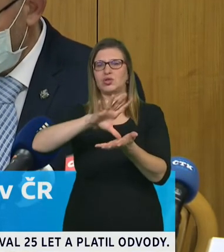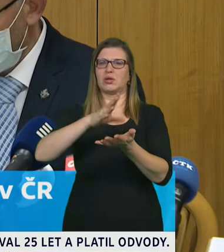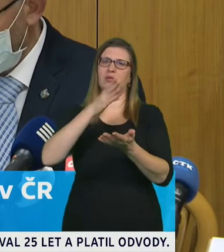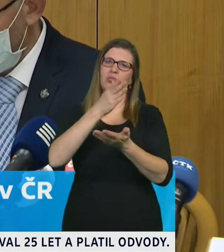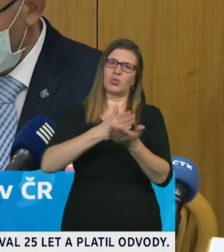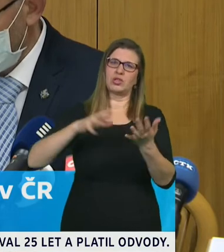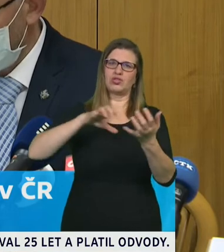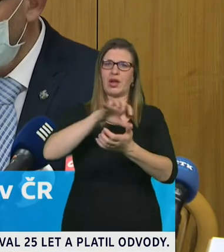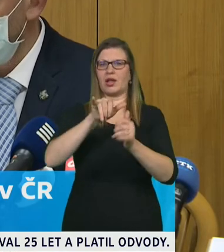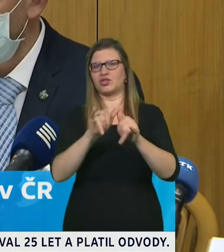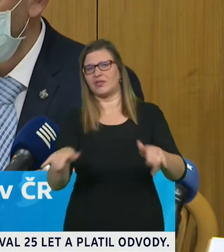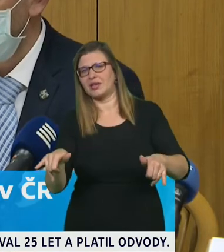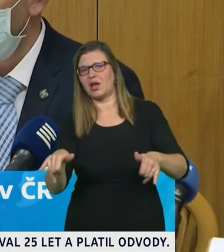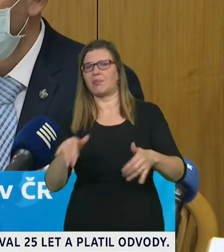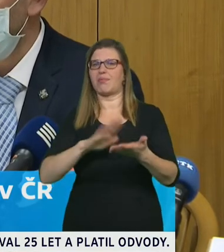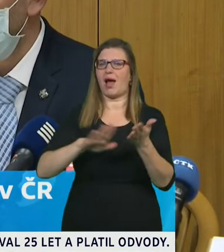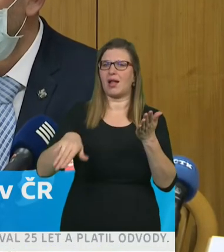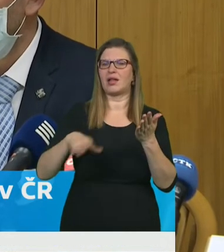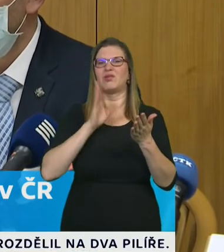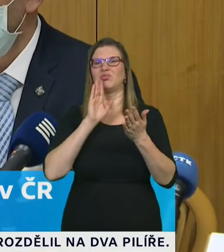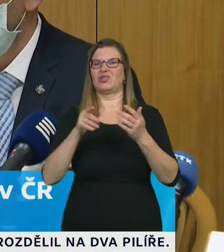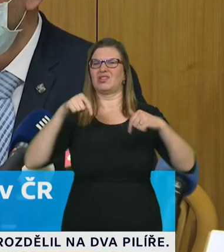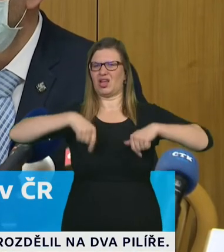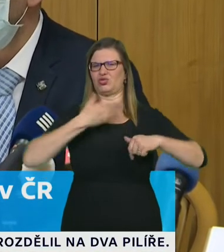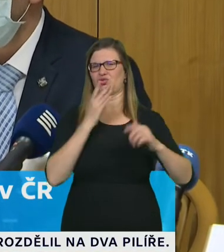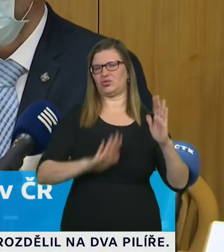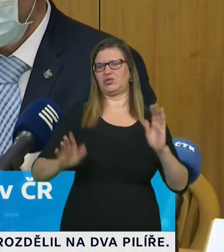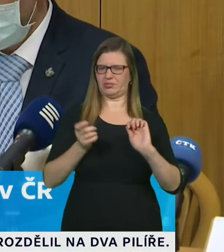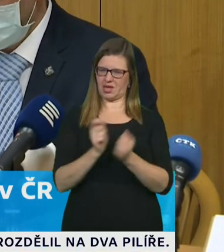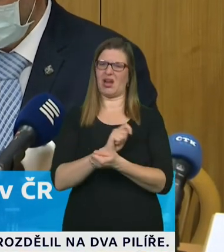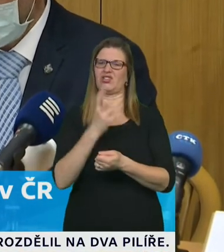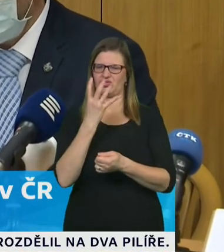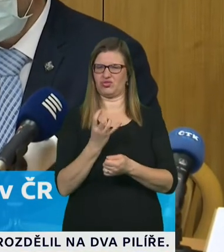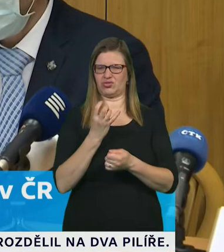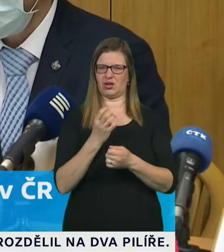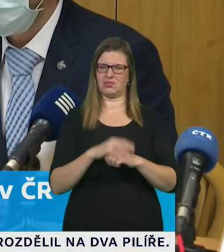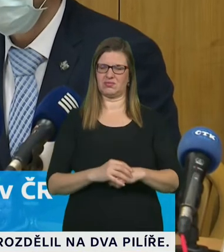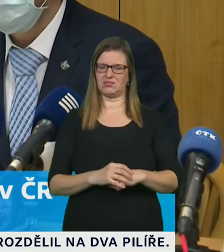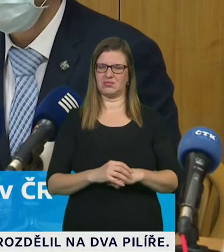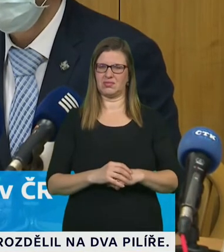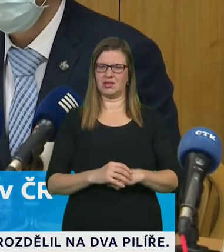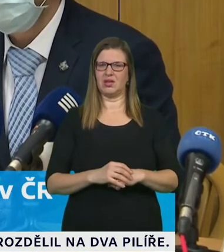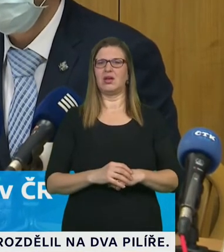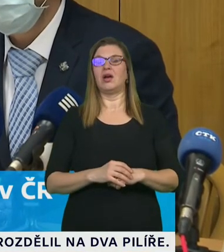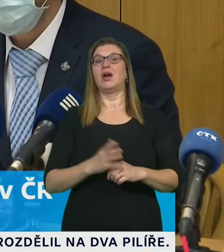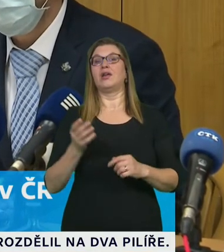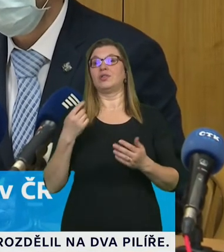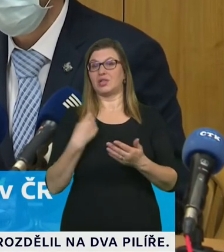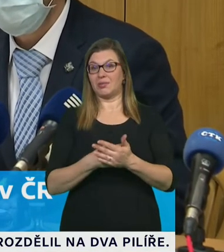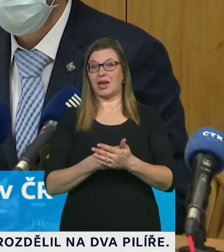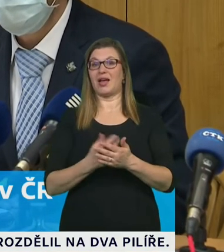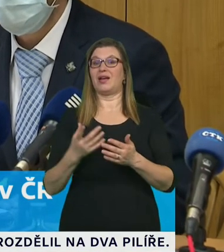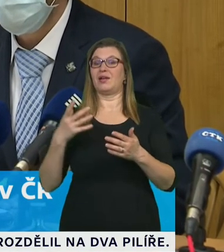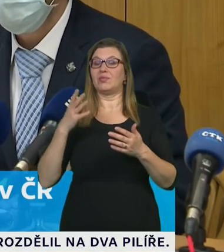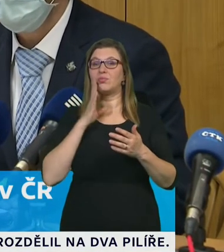stupni číslo 4 budou reflektovány změny které se udály od doby zavedení toho protiepidemického